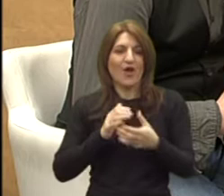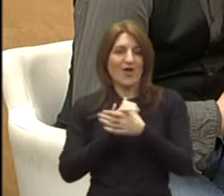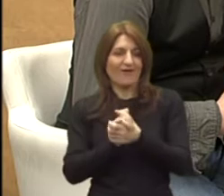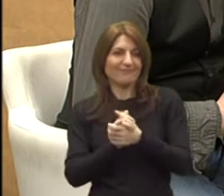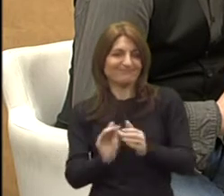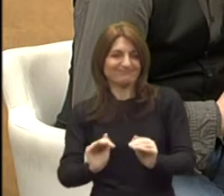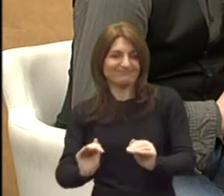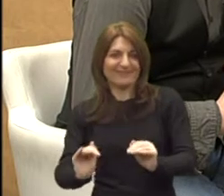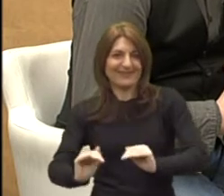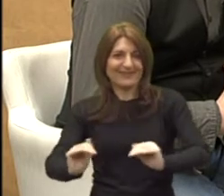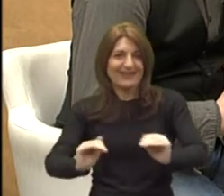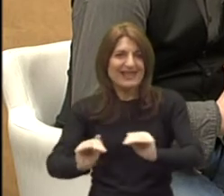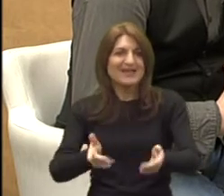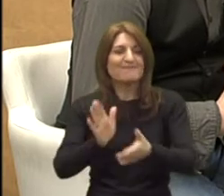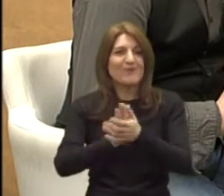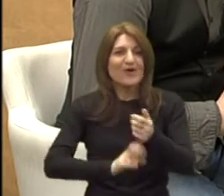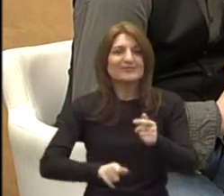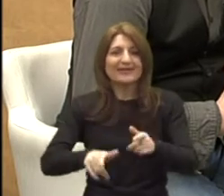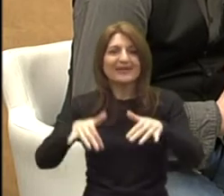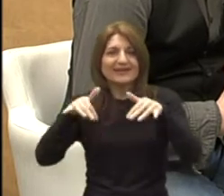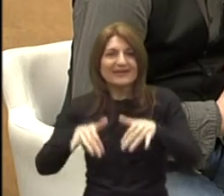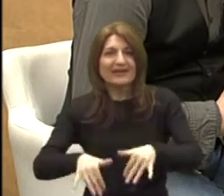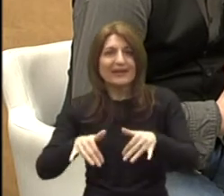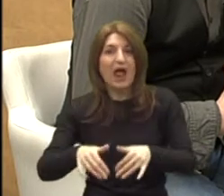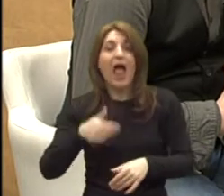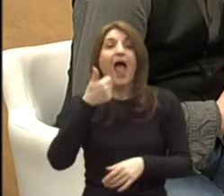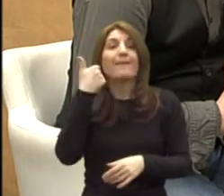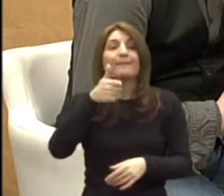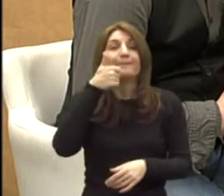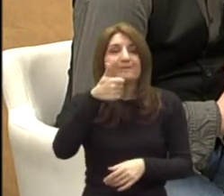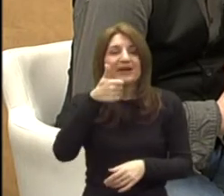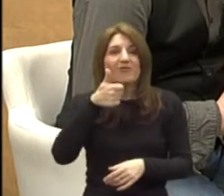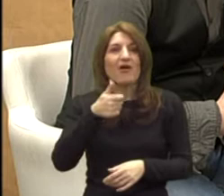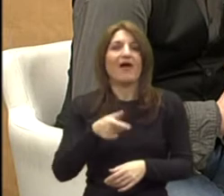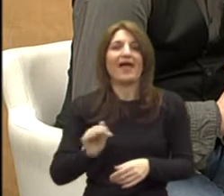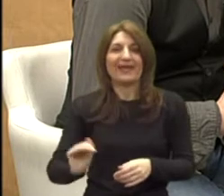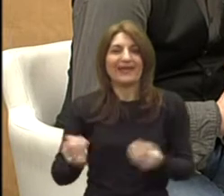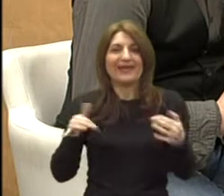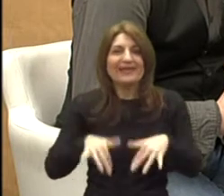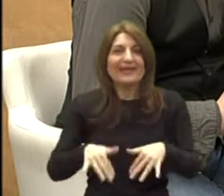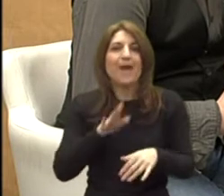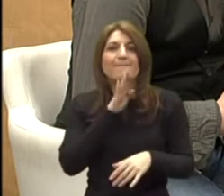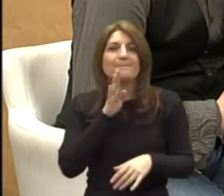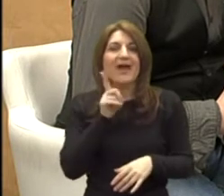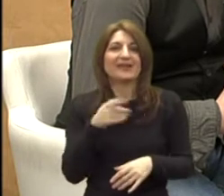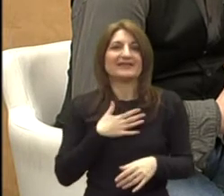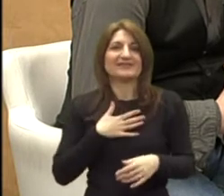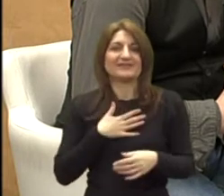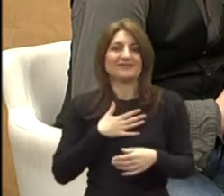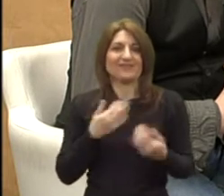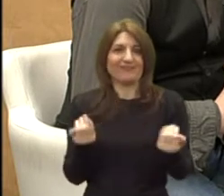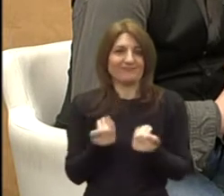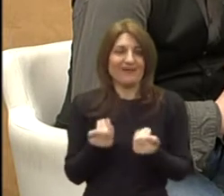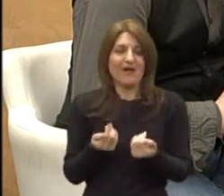kreće u igru. Dakle prva igra je između mame i djeteta. Djete se sa svojim udovima igra,